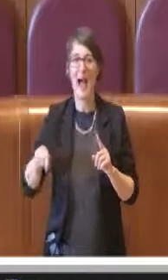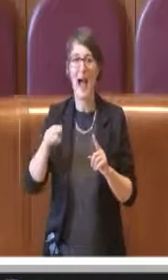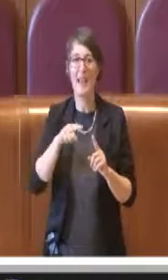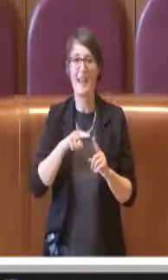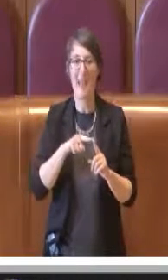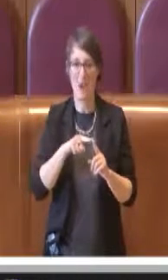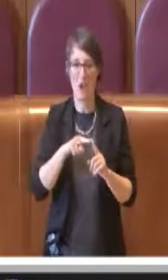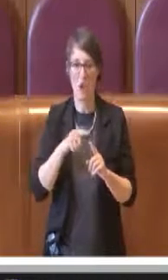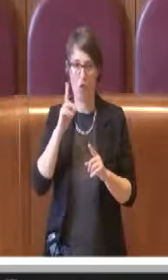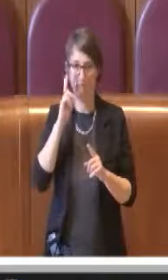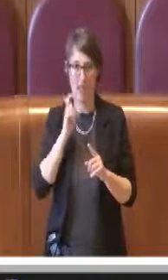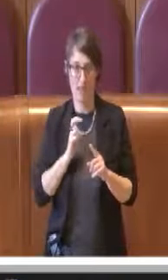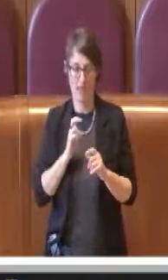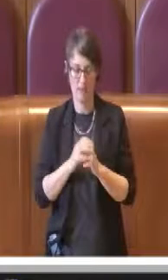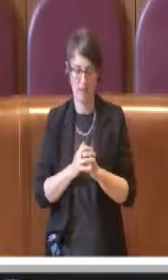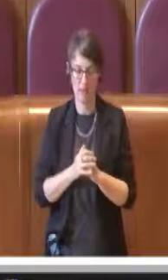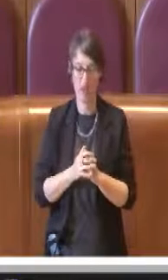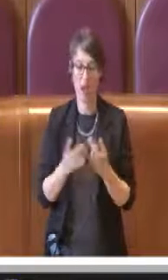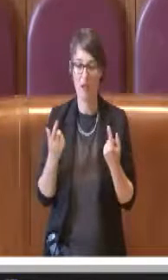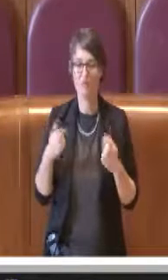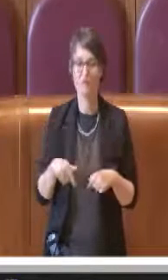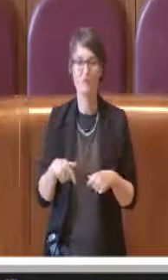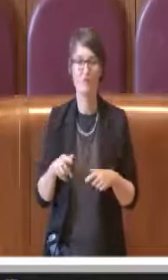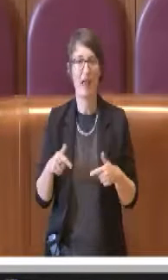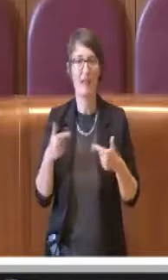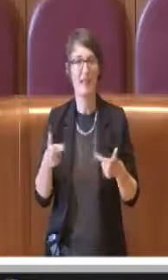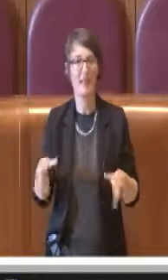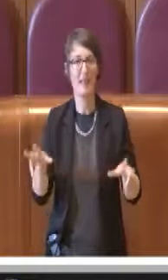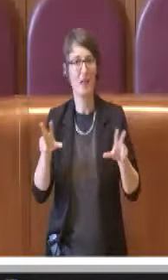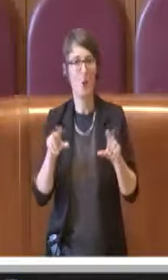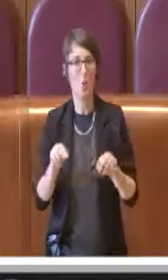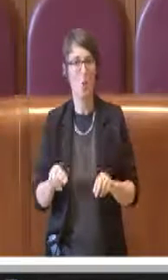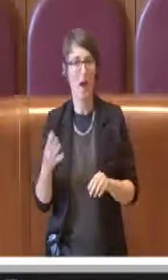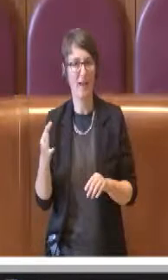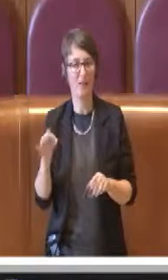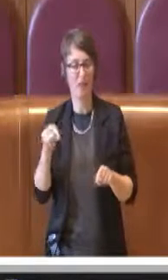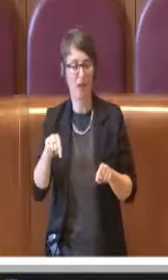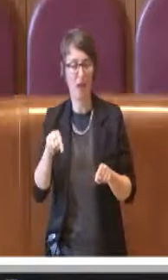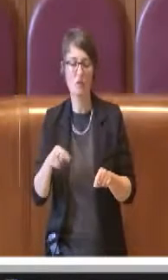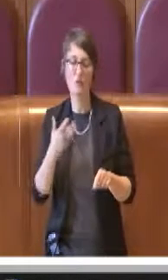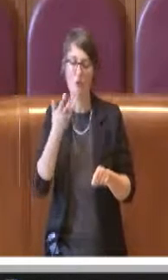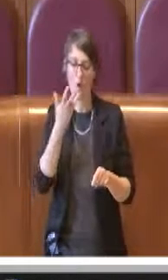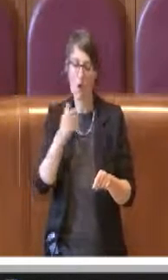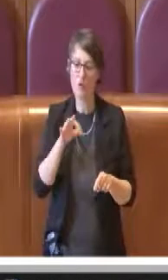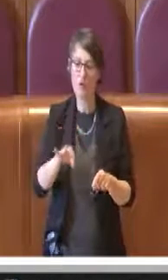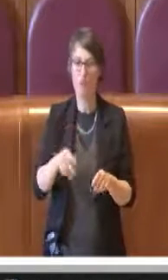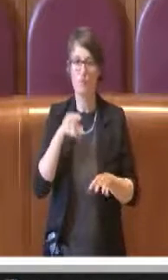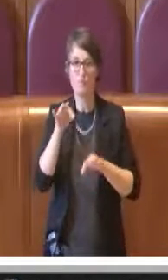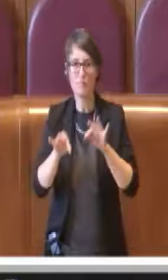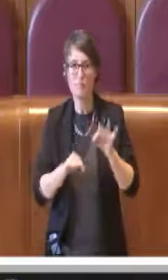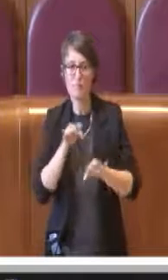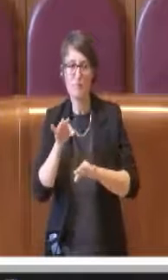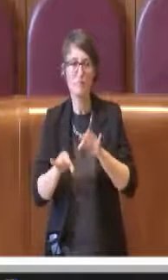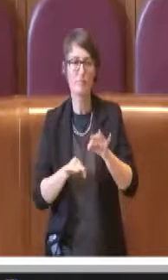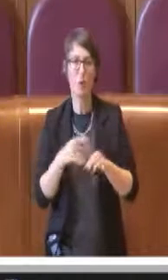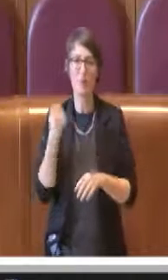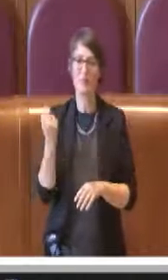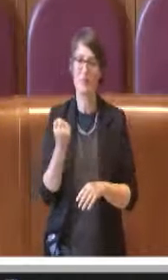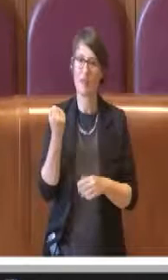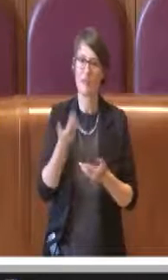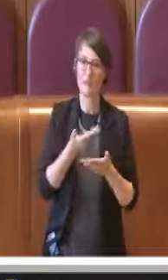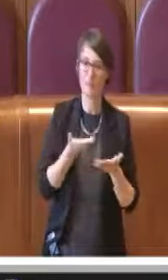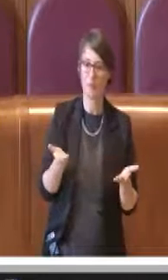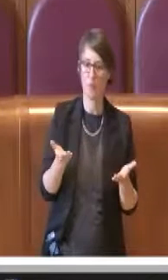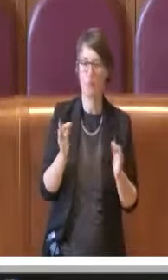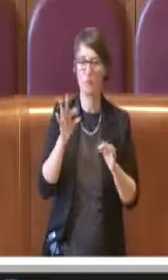destinare l'area a verde pubblico e servizi, servizi pubblici di livello locale, affinché si realizzi la